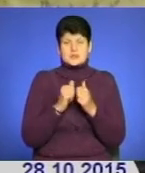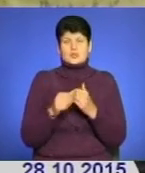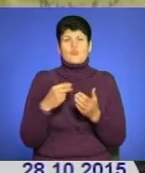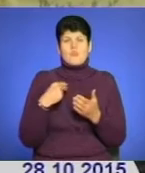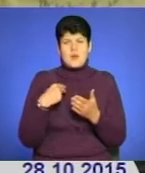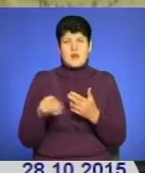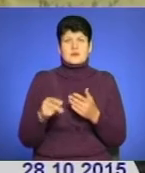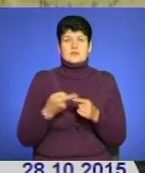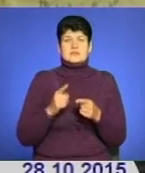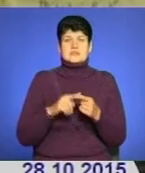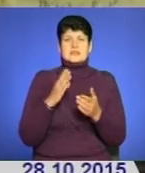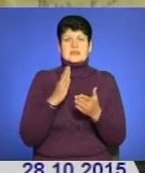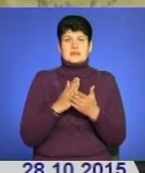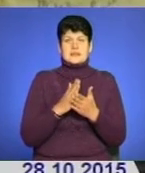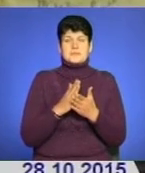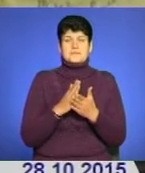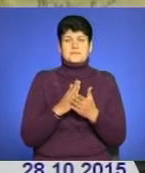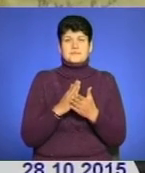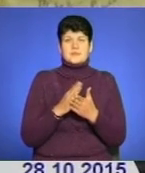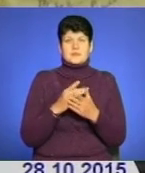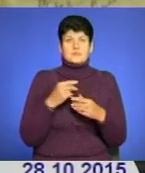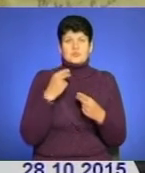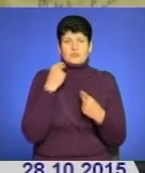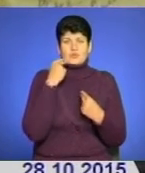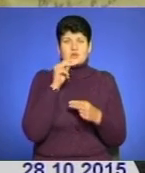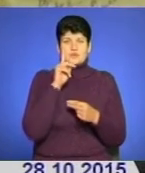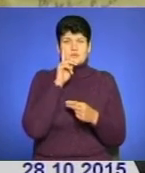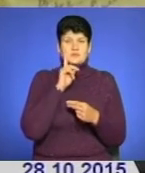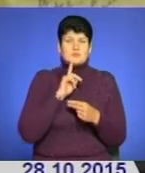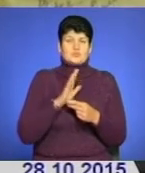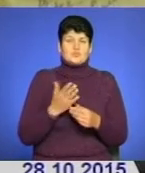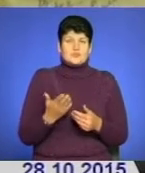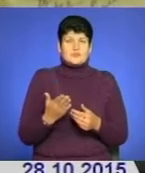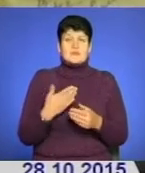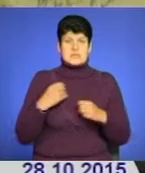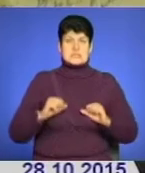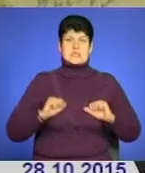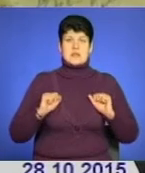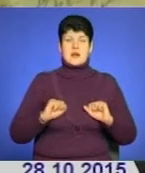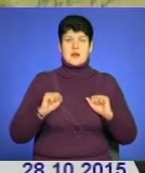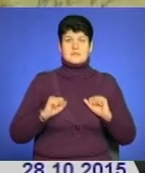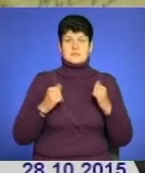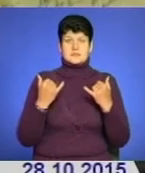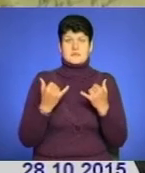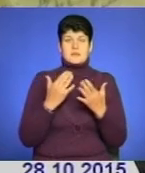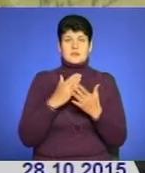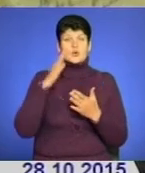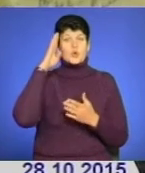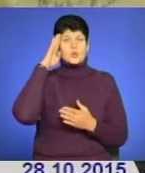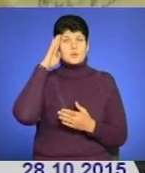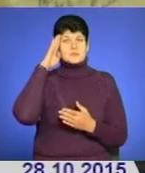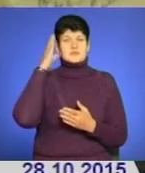Тобто це речі, які підвищують зону комфорту їх саме. Але стараємось, зараз маємо хлопців, які